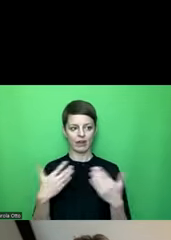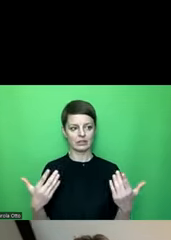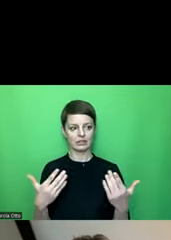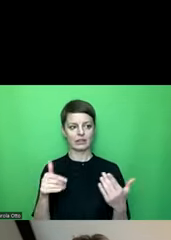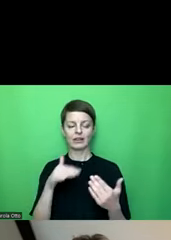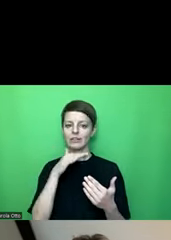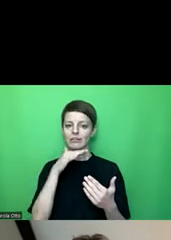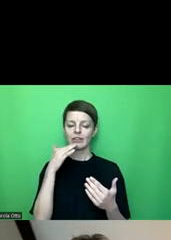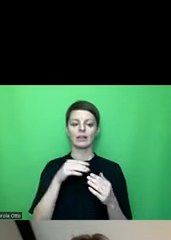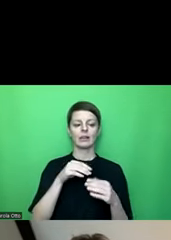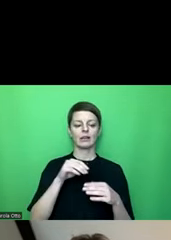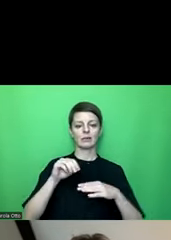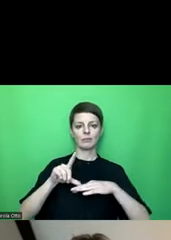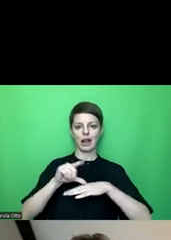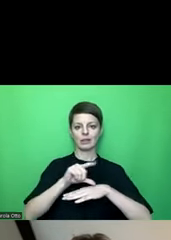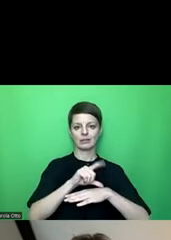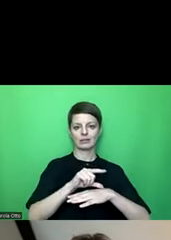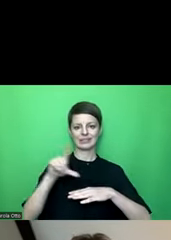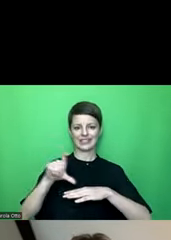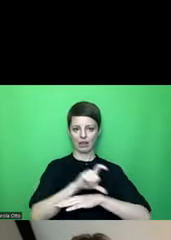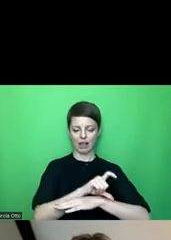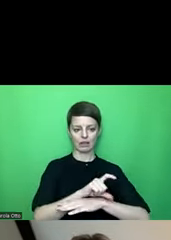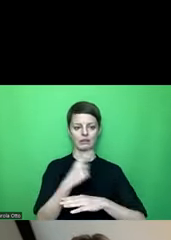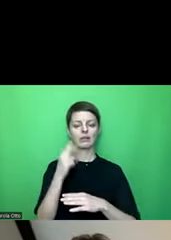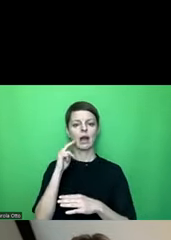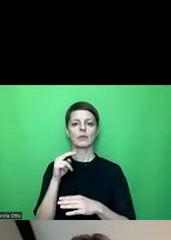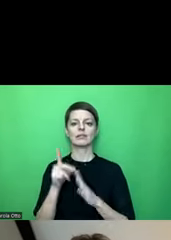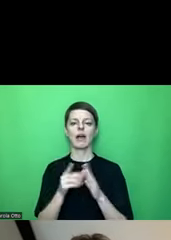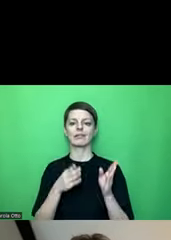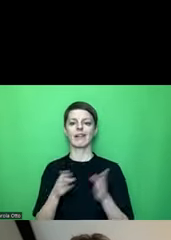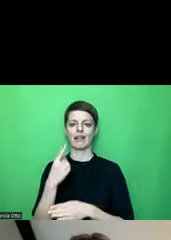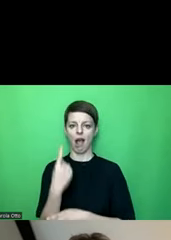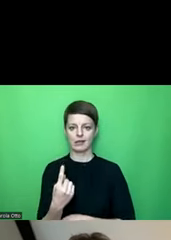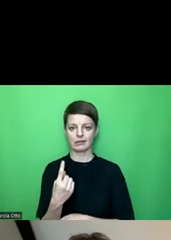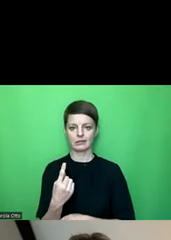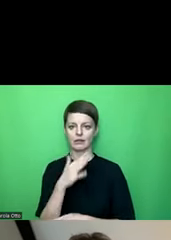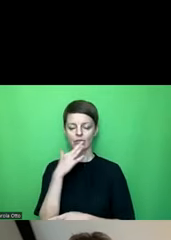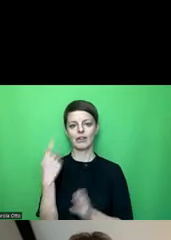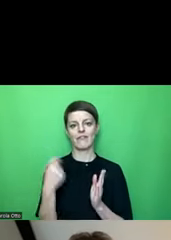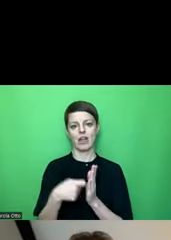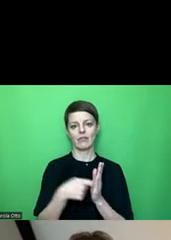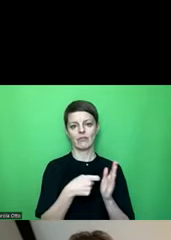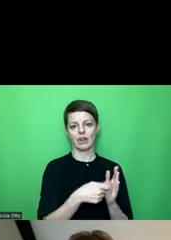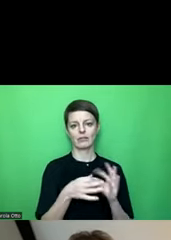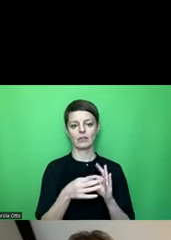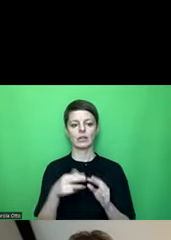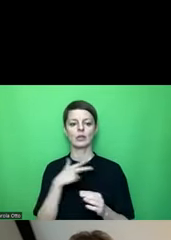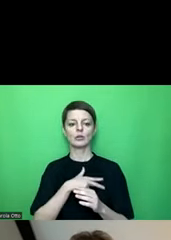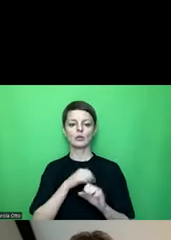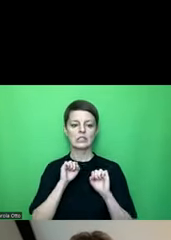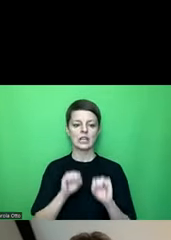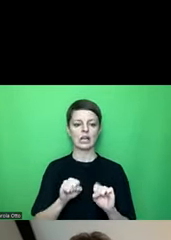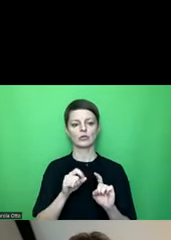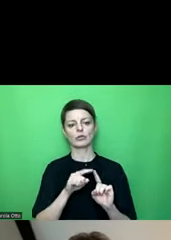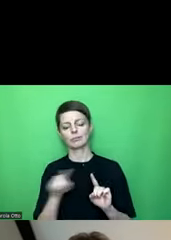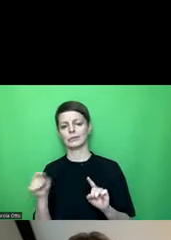senkrechte Balken und ich habe eine Datenreihe, die heißt eins und ganz viele Werte von Sozialschutz bis sonstige